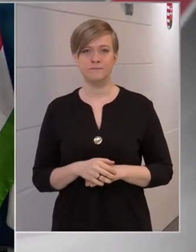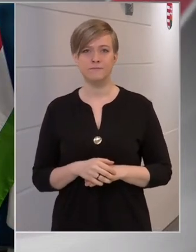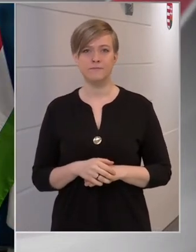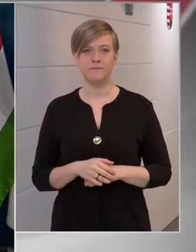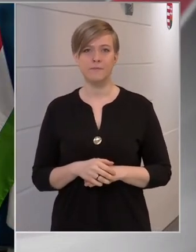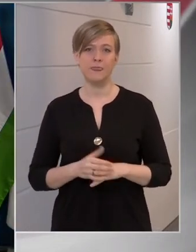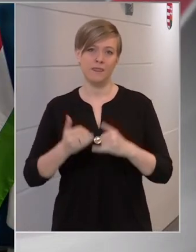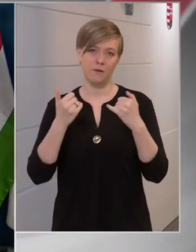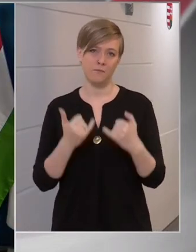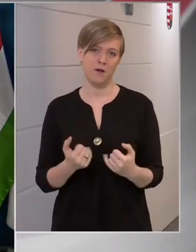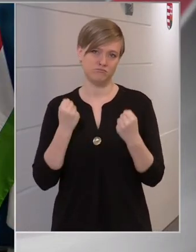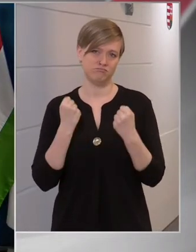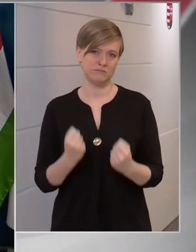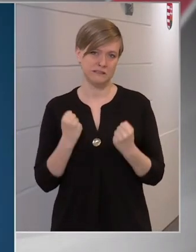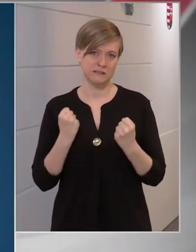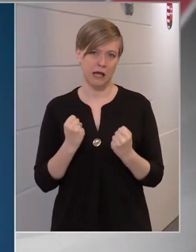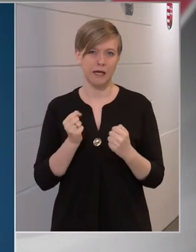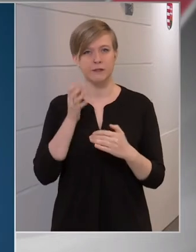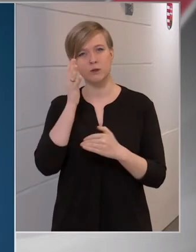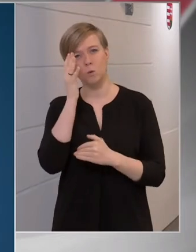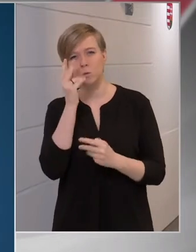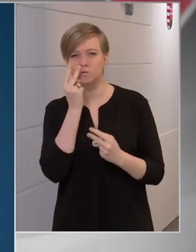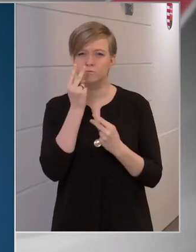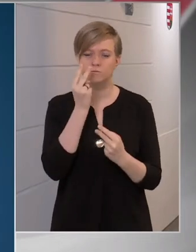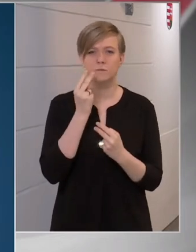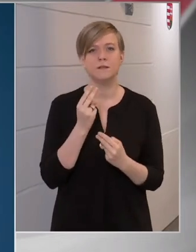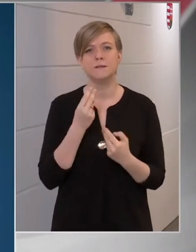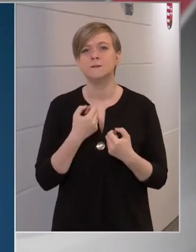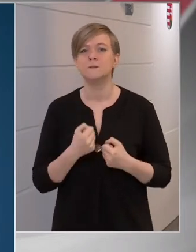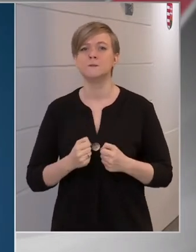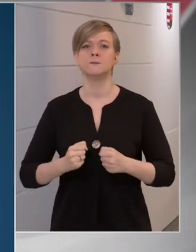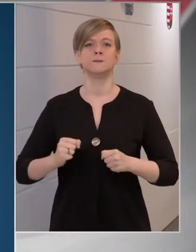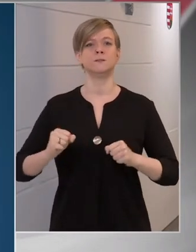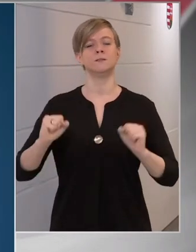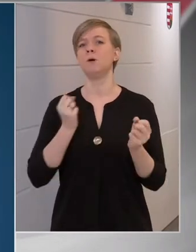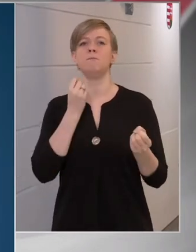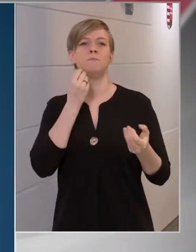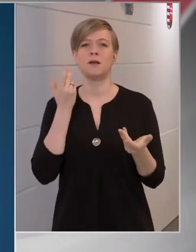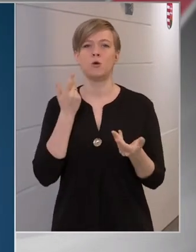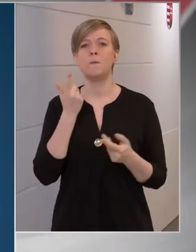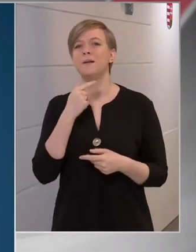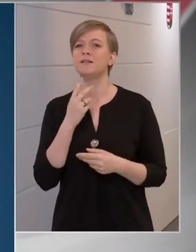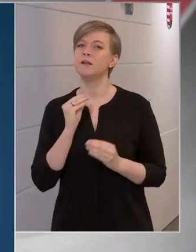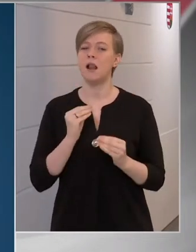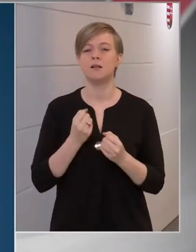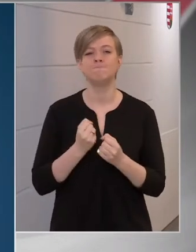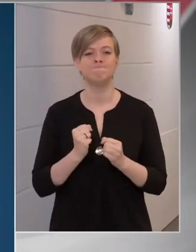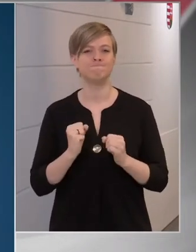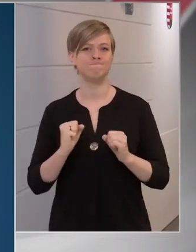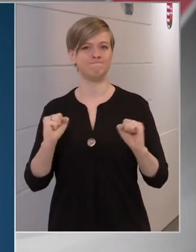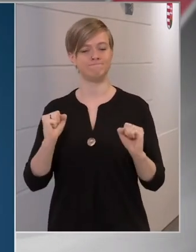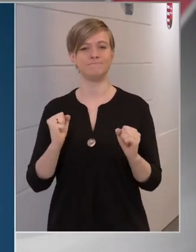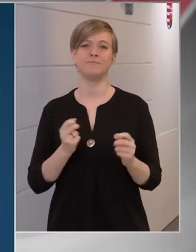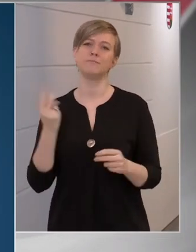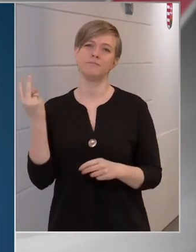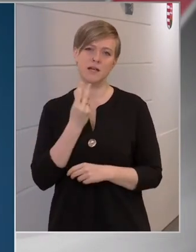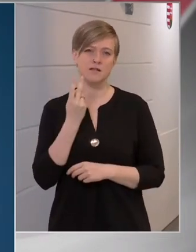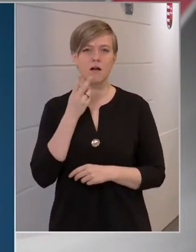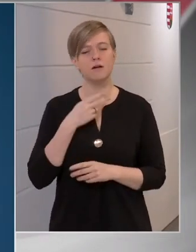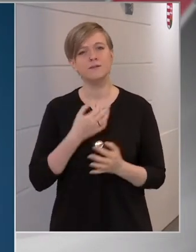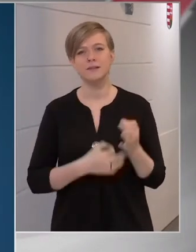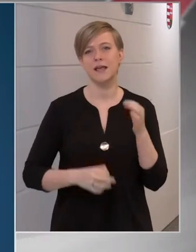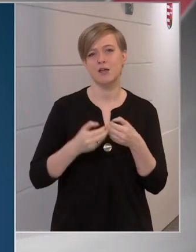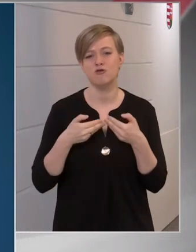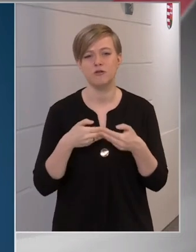Ma nagyon nehéz megjósolni pontosan, hogy a felélegzés mikor jöhet, és mit jelent a felélegzés, mert természetesen, hogyha a